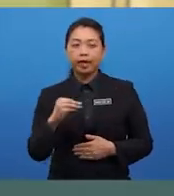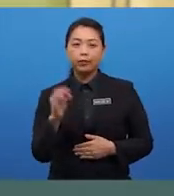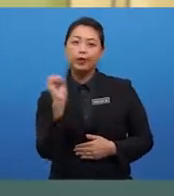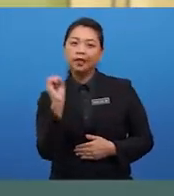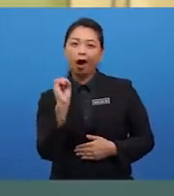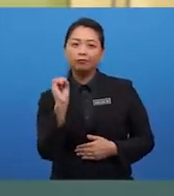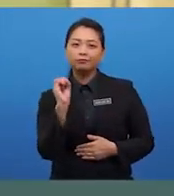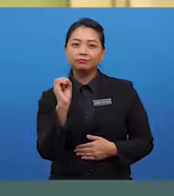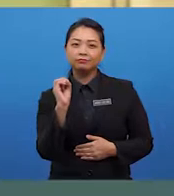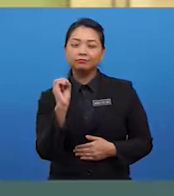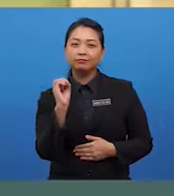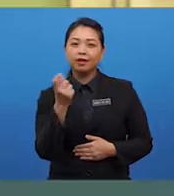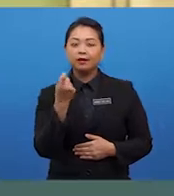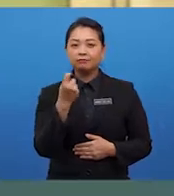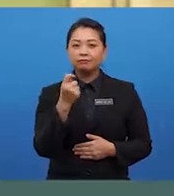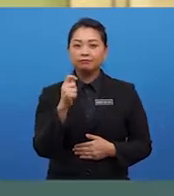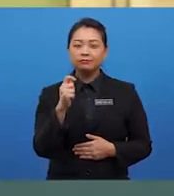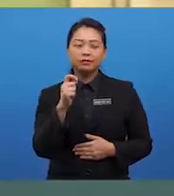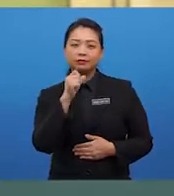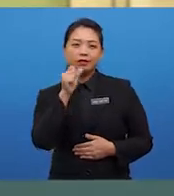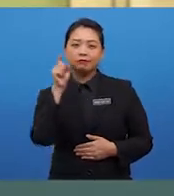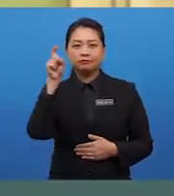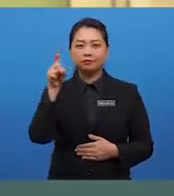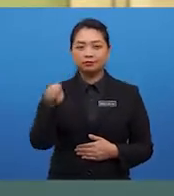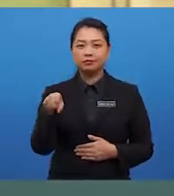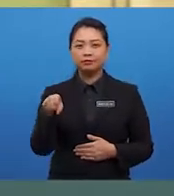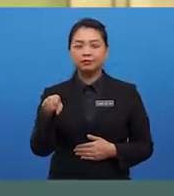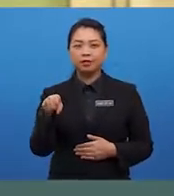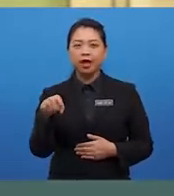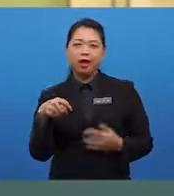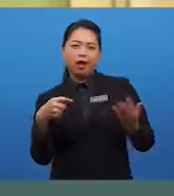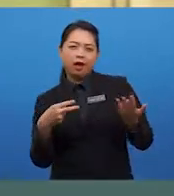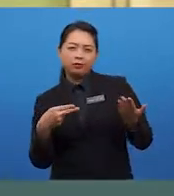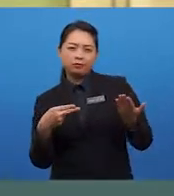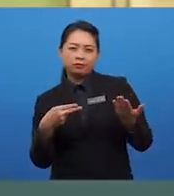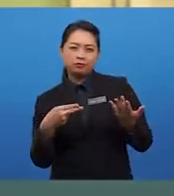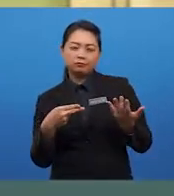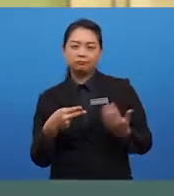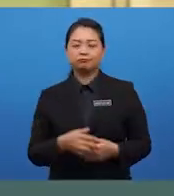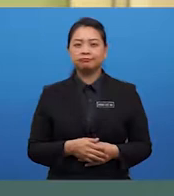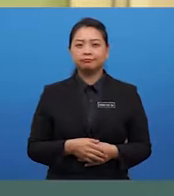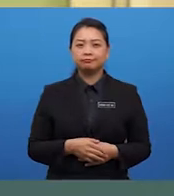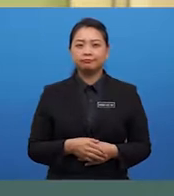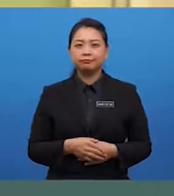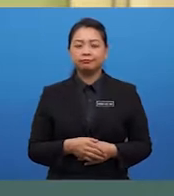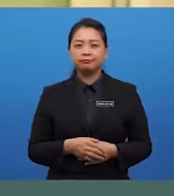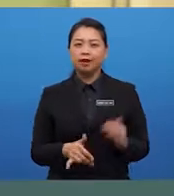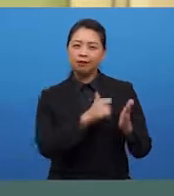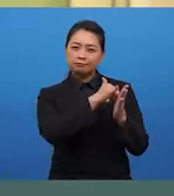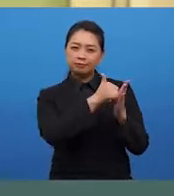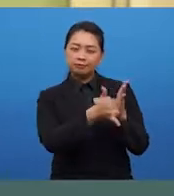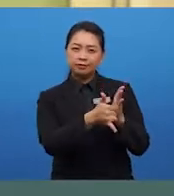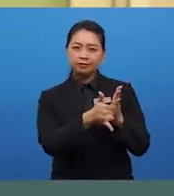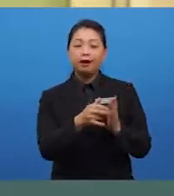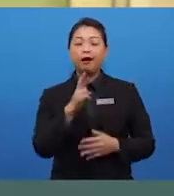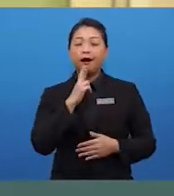berhubungan. Ini adalah